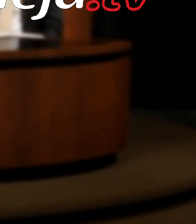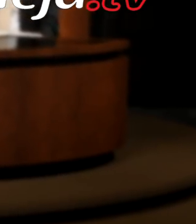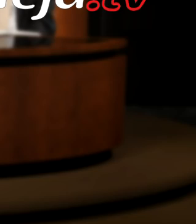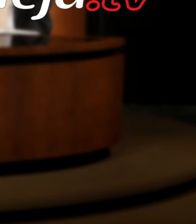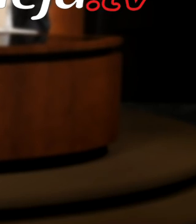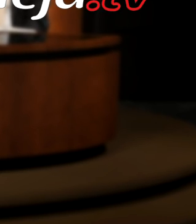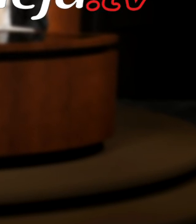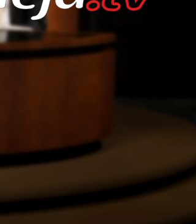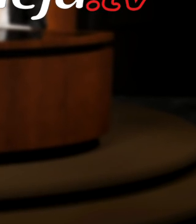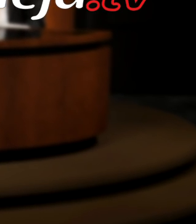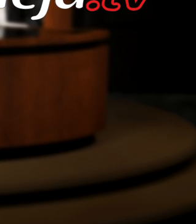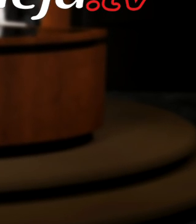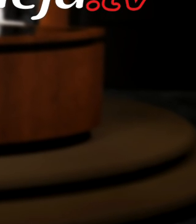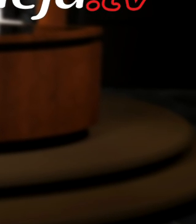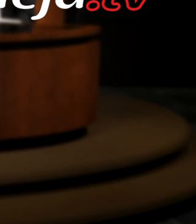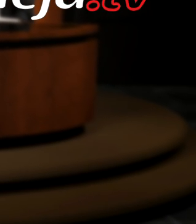muzyka